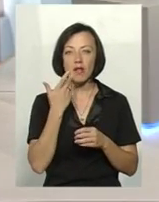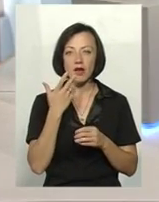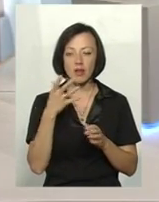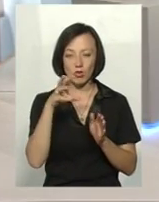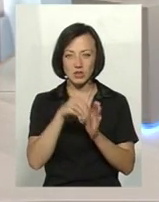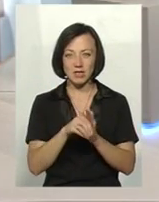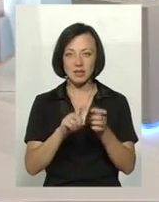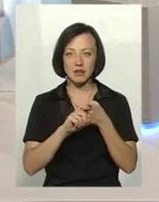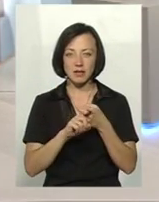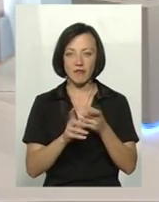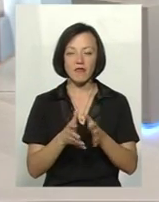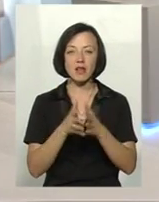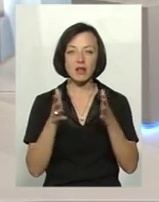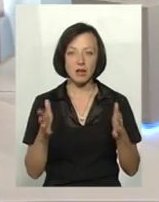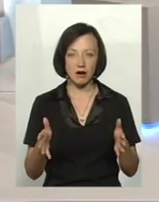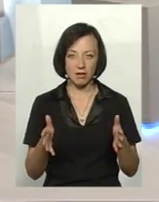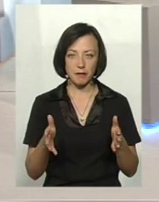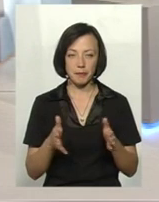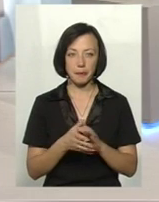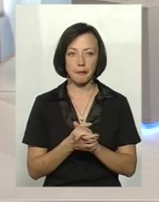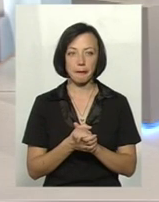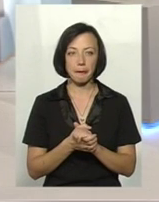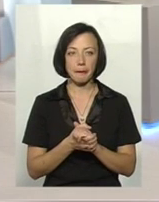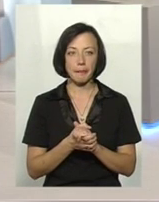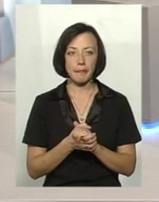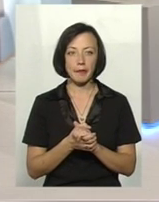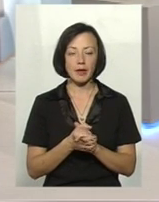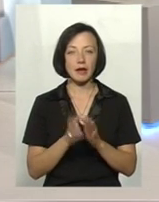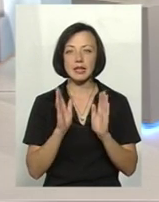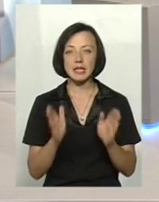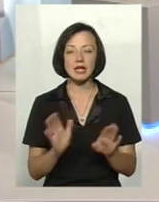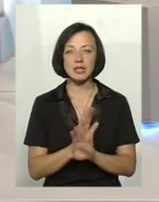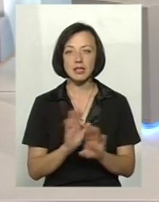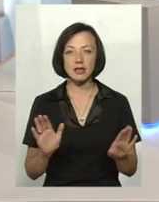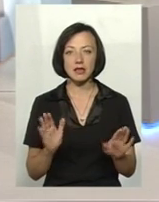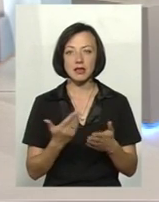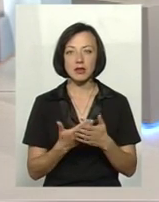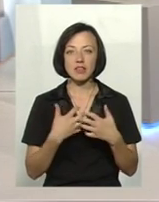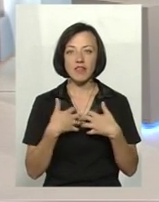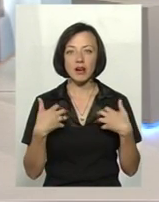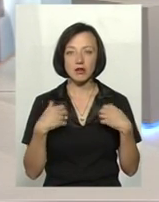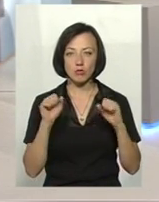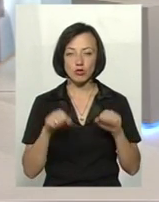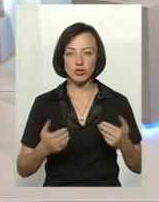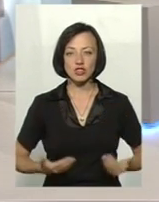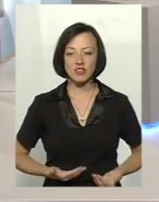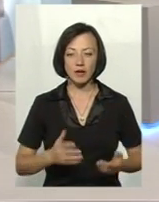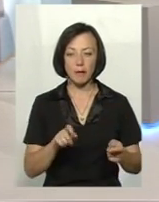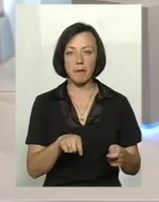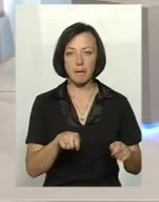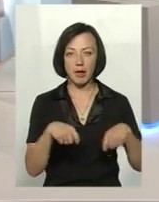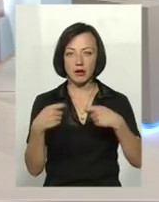збудника досить велика. Тобто, ну, не тільки, якби, тварини можуть живі переносити, але